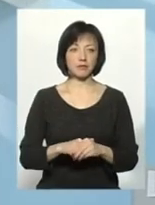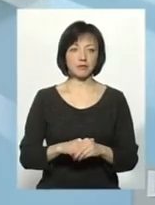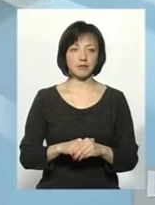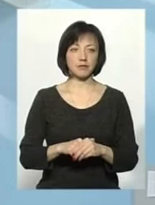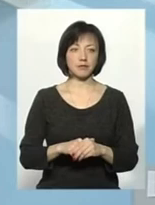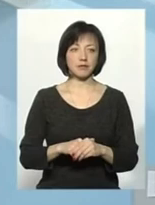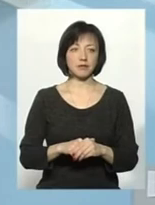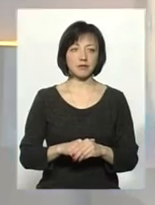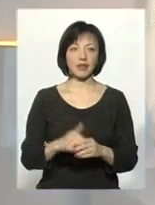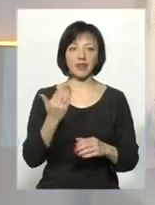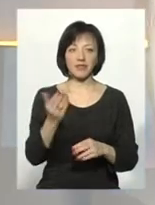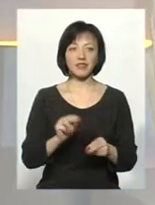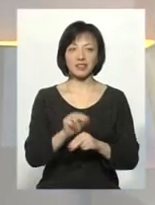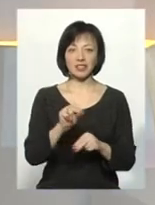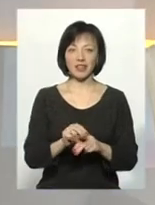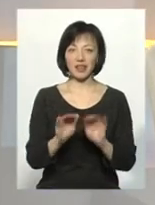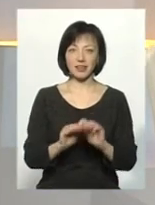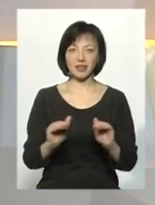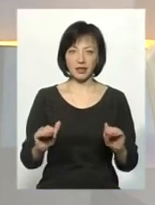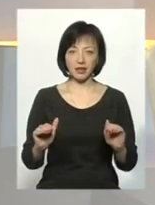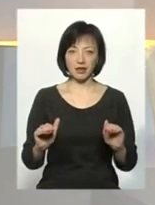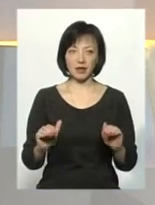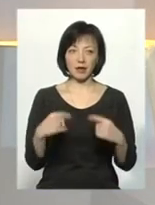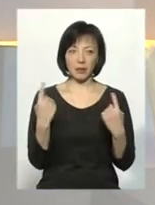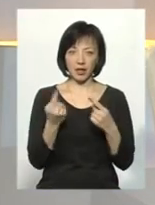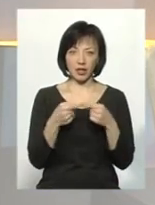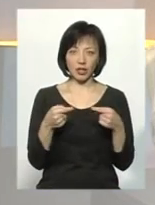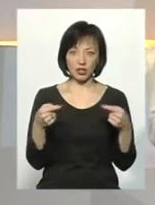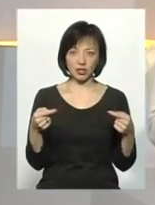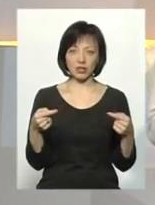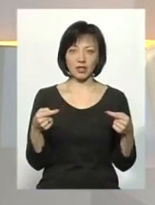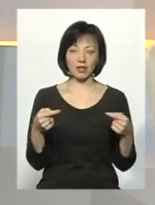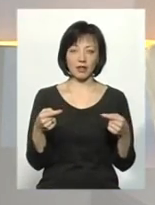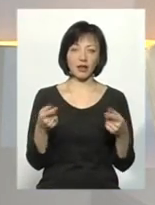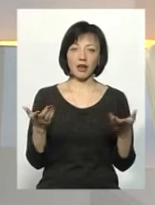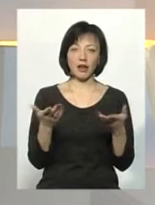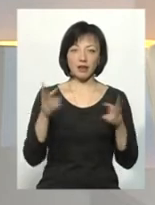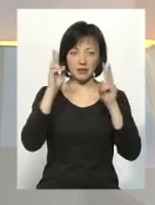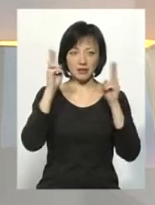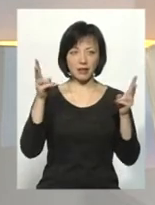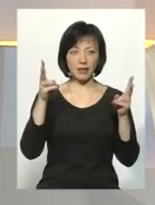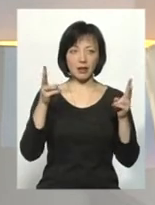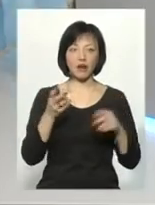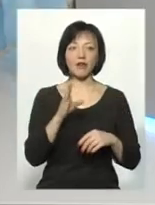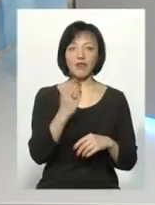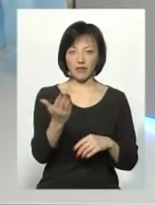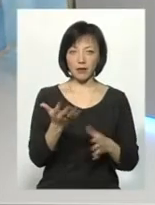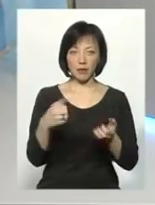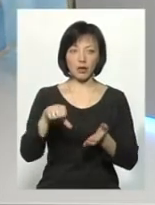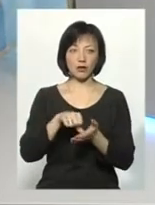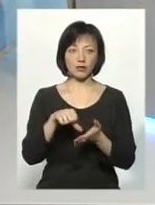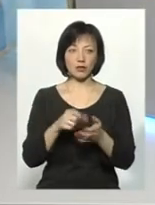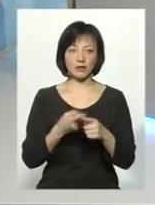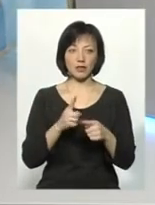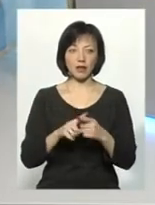Ви вчите дітей, банальних речей, про які вони не знають. Вероніка, ви брали участь